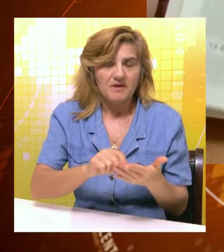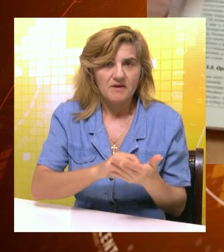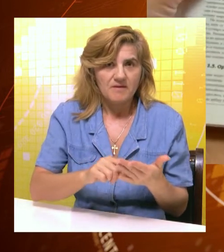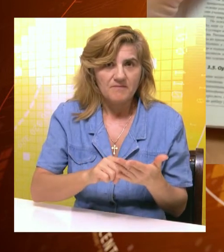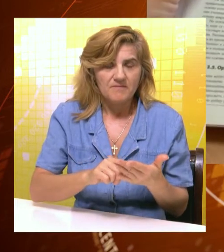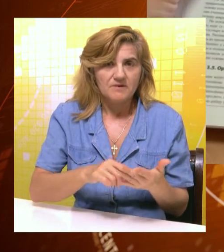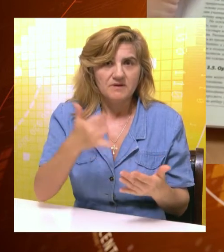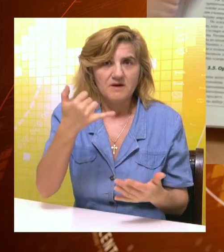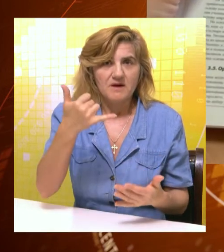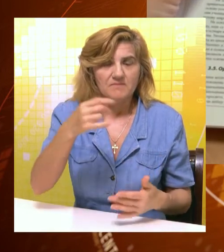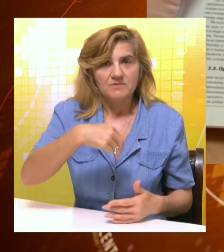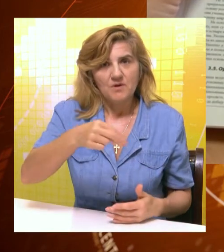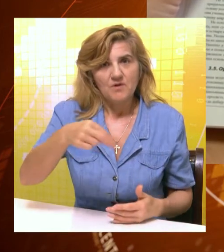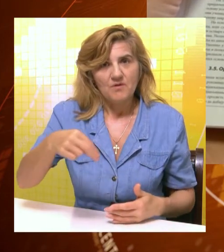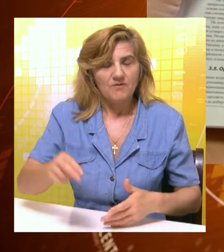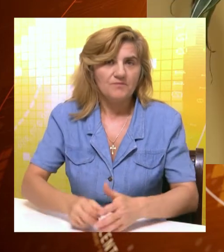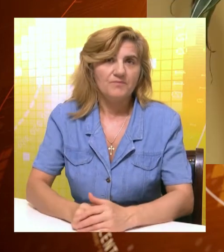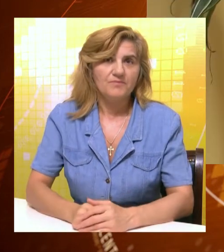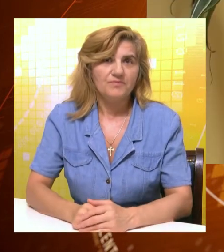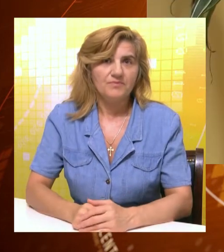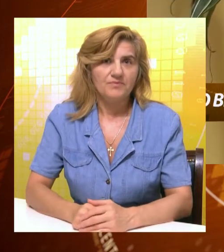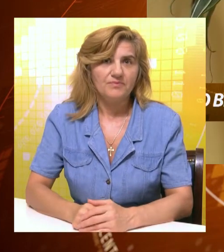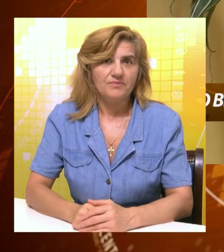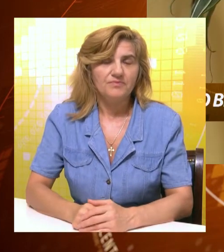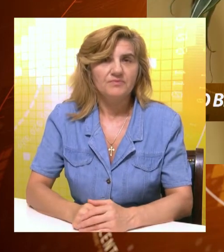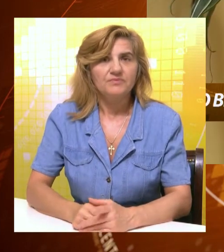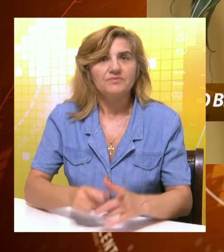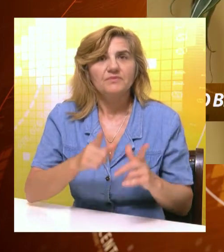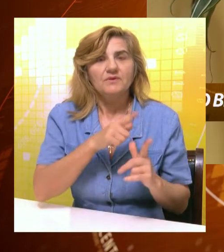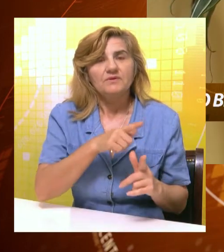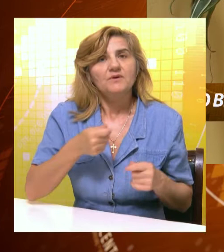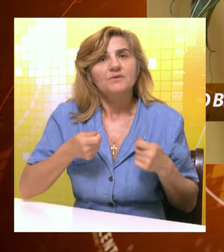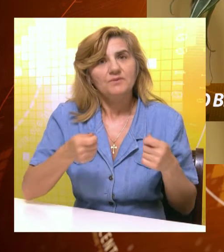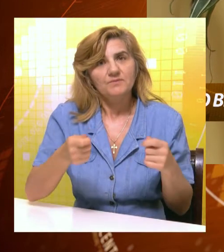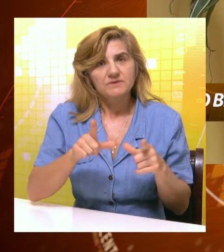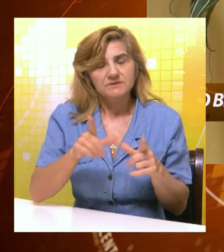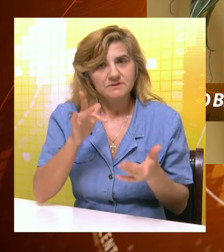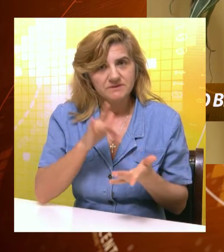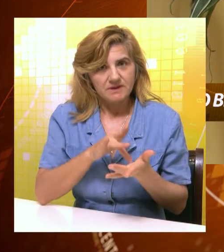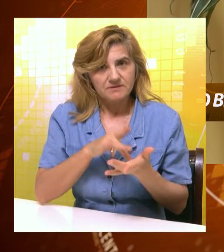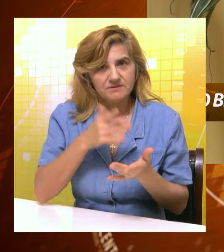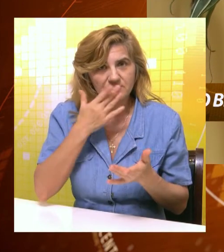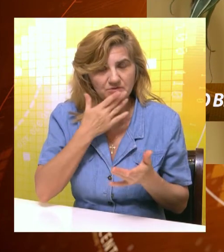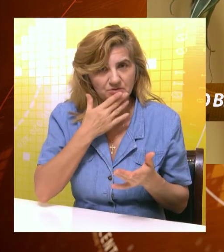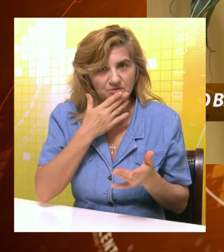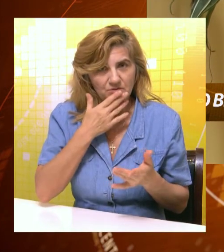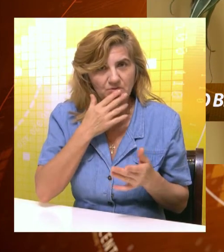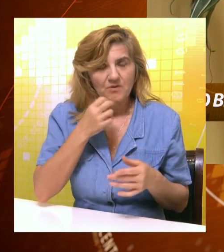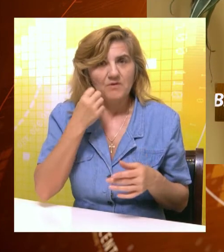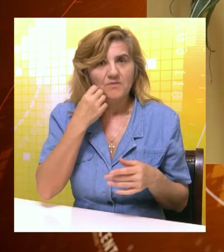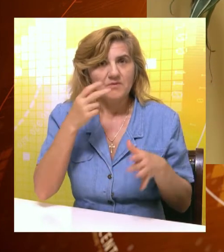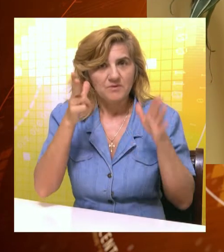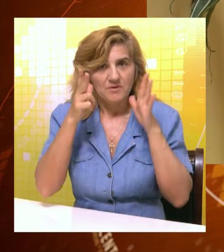napisani ili pojačani hemiskom olovkom. Za završni ispita, odnosno za upis u srednju školu, u našoj školi počele odmah